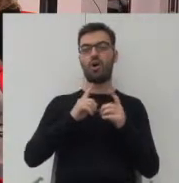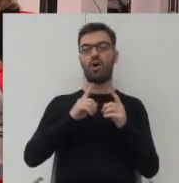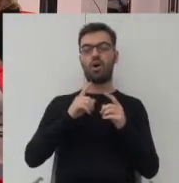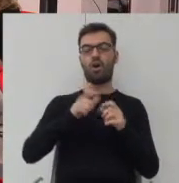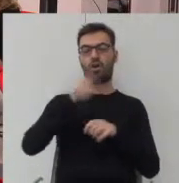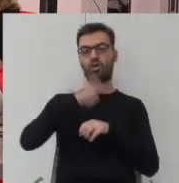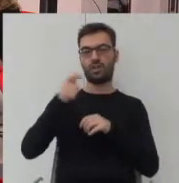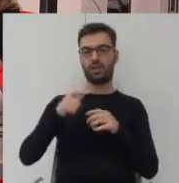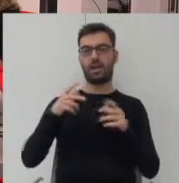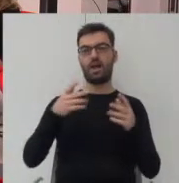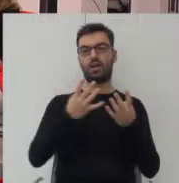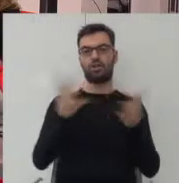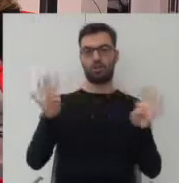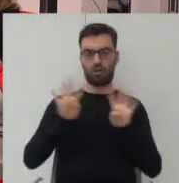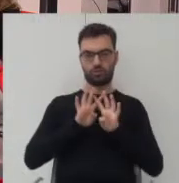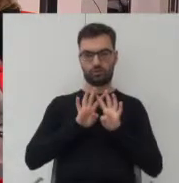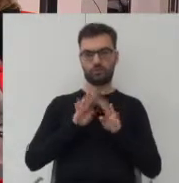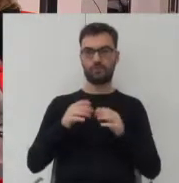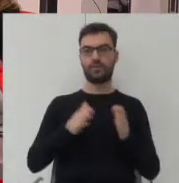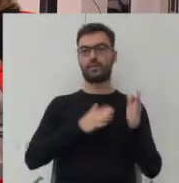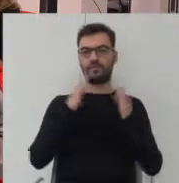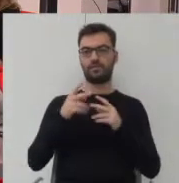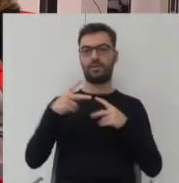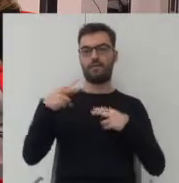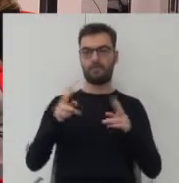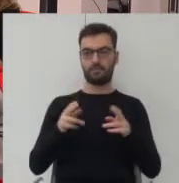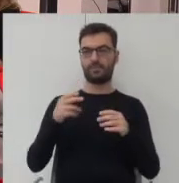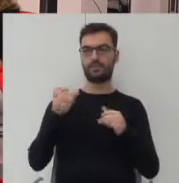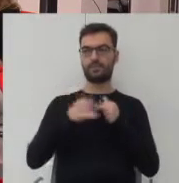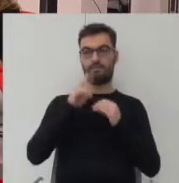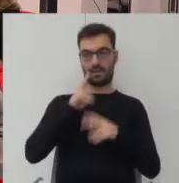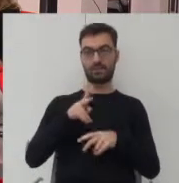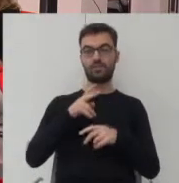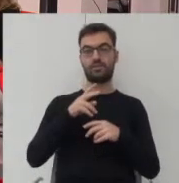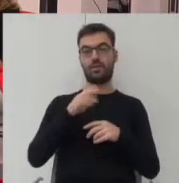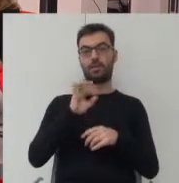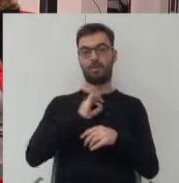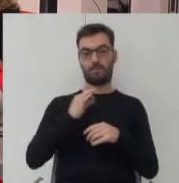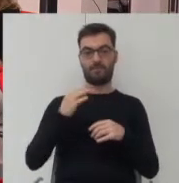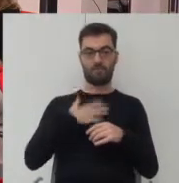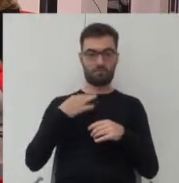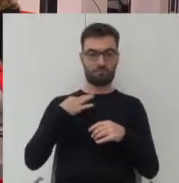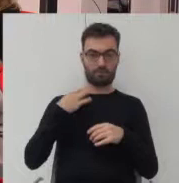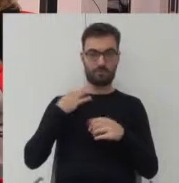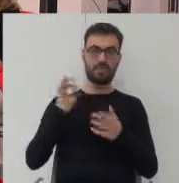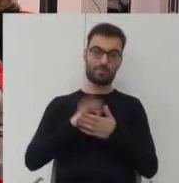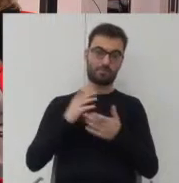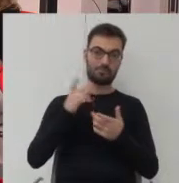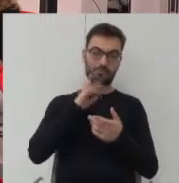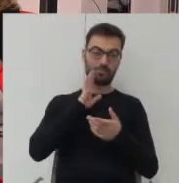do tej pory pozostały. I ten kolejny kwartał, gdyby był w rękach prywatnych, de facto pewnie mógłby stać się